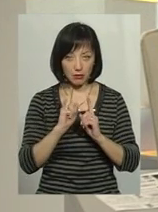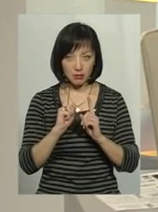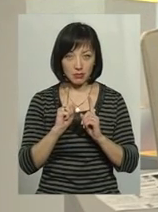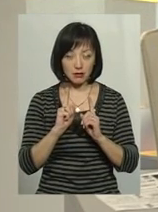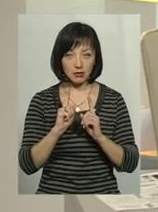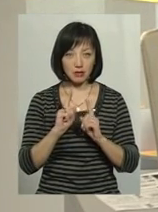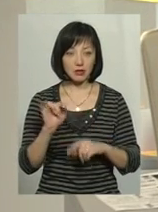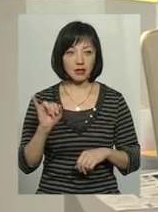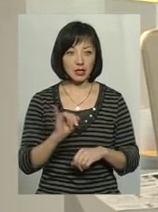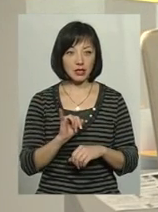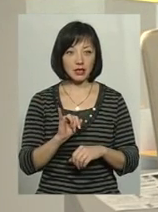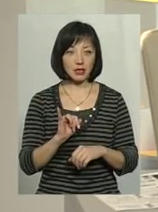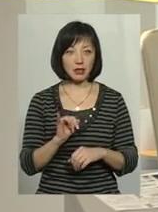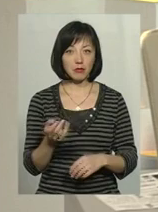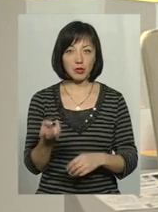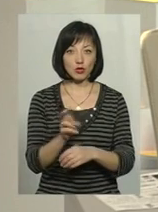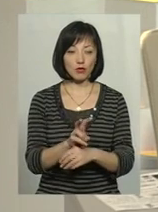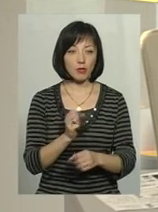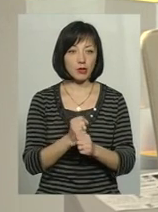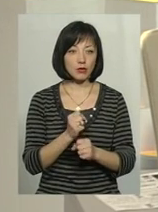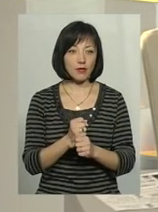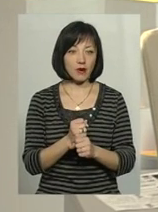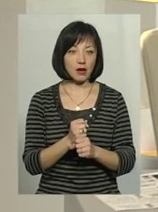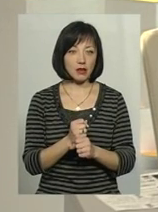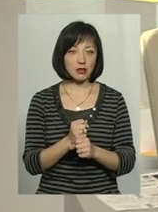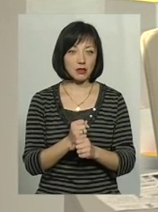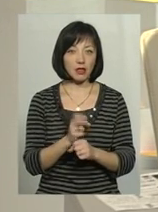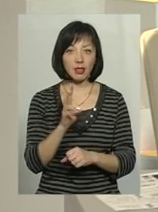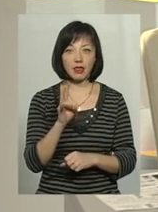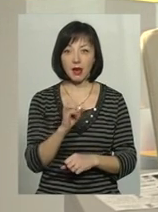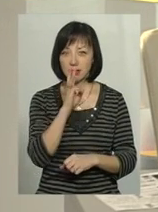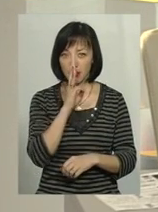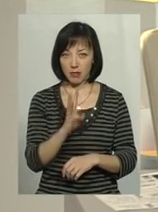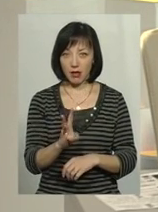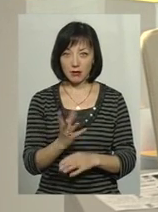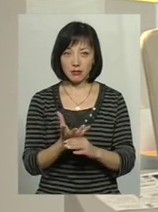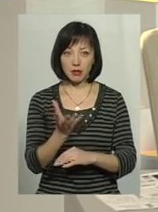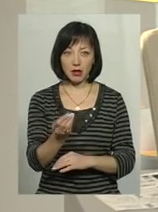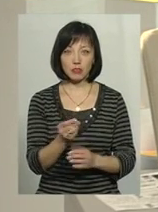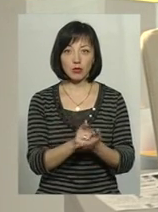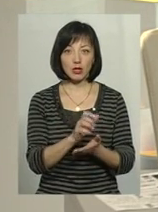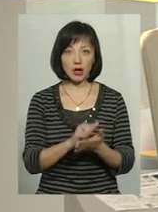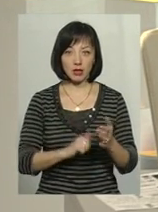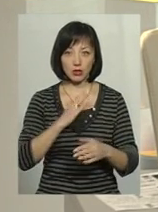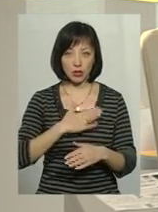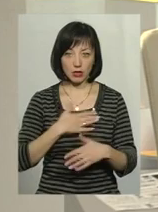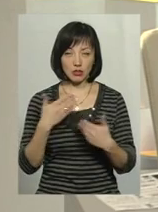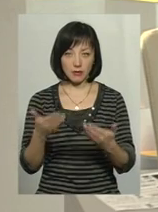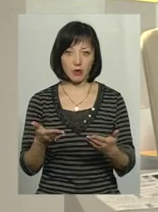і прийшов працювати на зарплату, яка сплачується з податків наших,